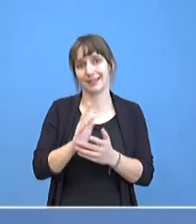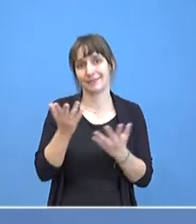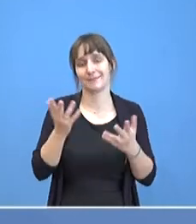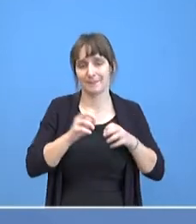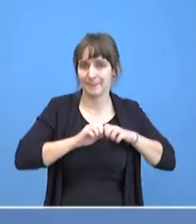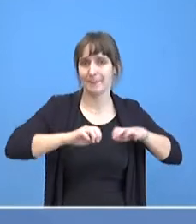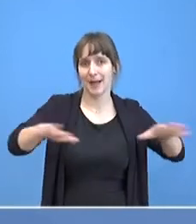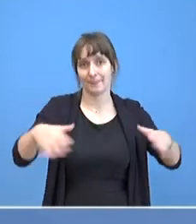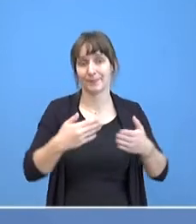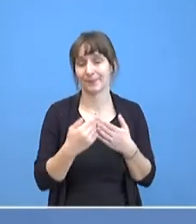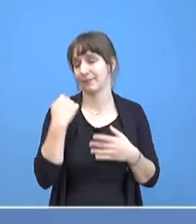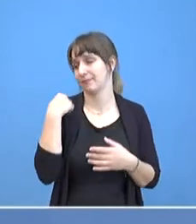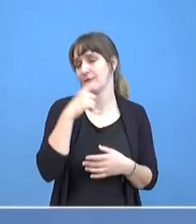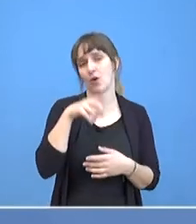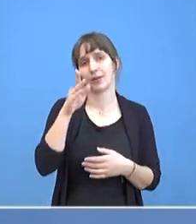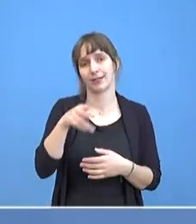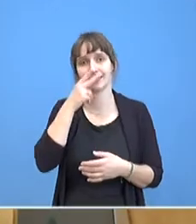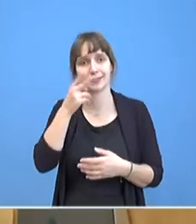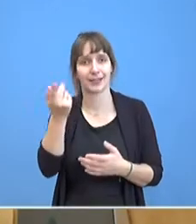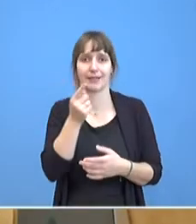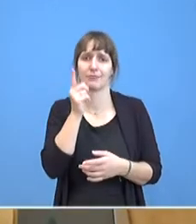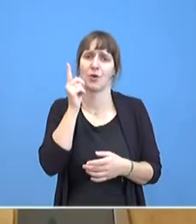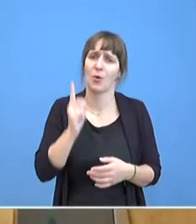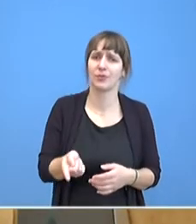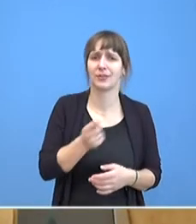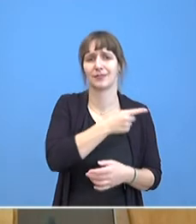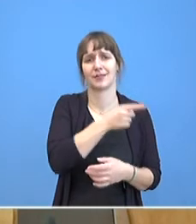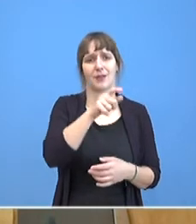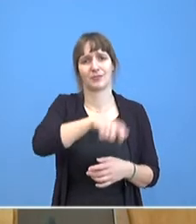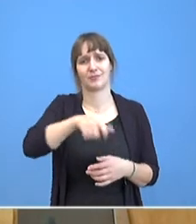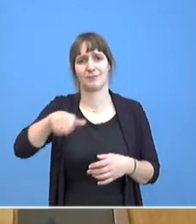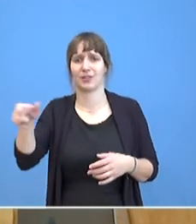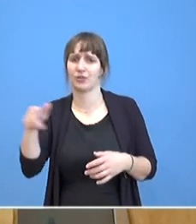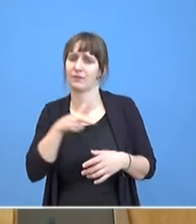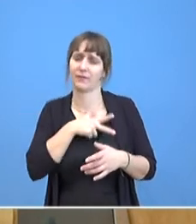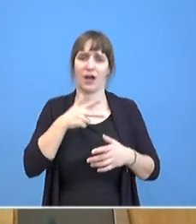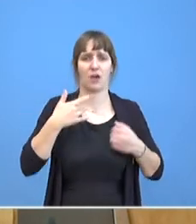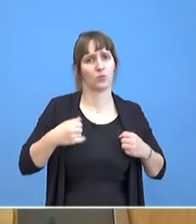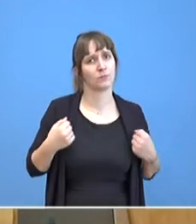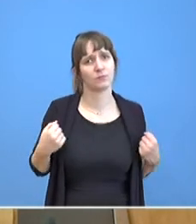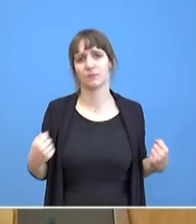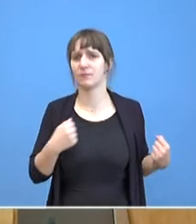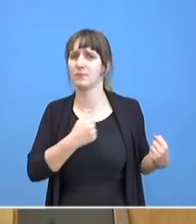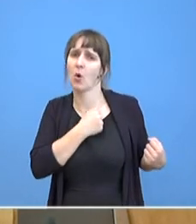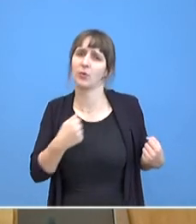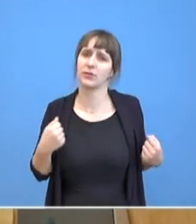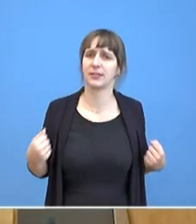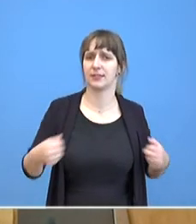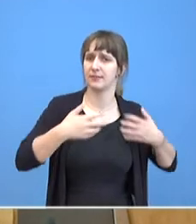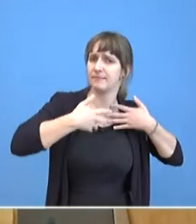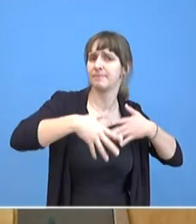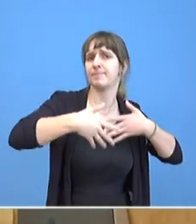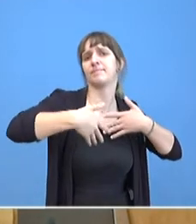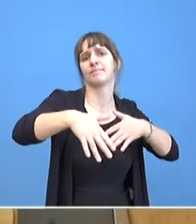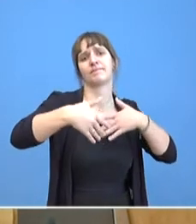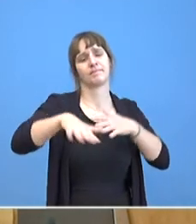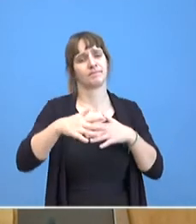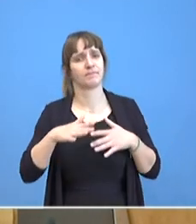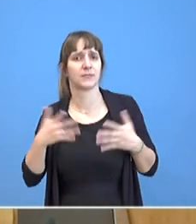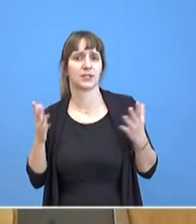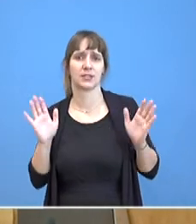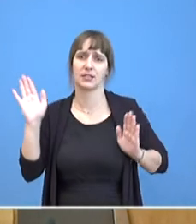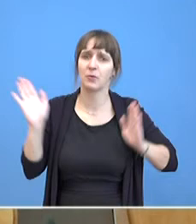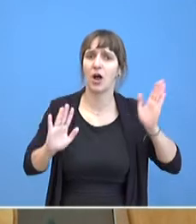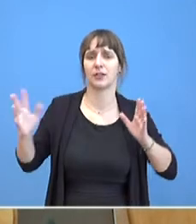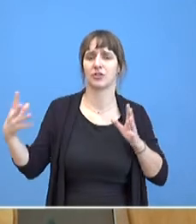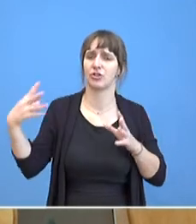die Bilder gesehen von Hunderttausenden Menschen, die wirklich unerschrocken für ihre demokratische Teilhabe und für politische